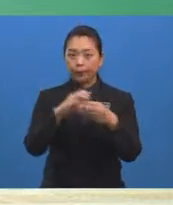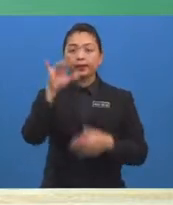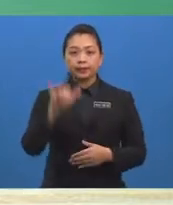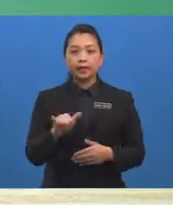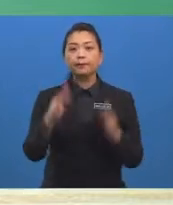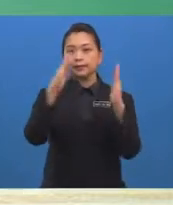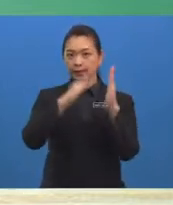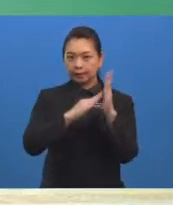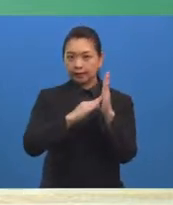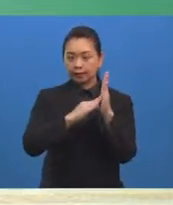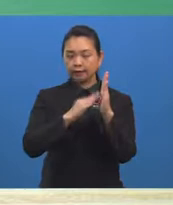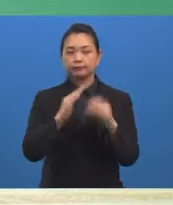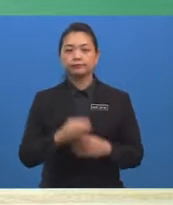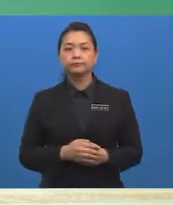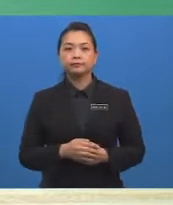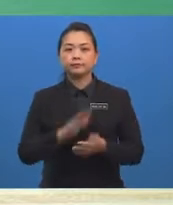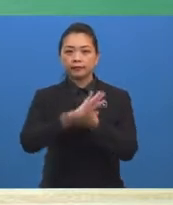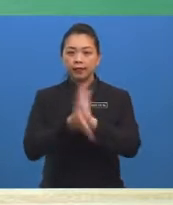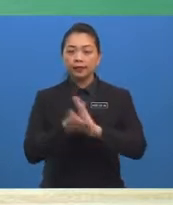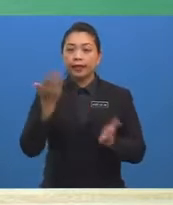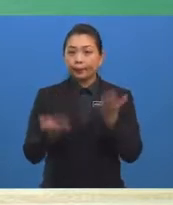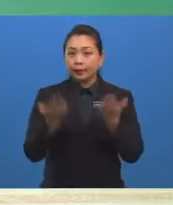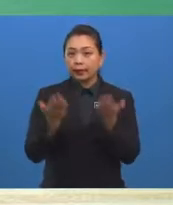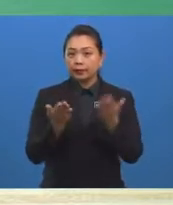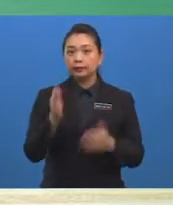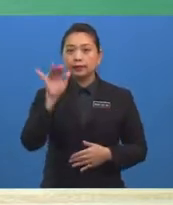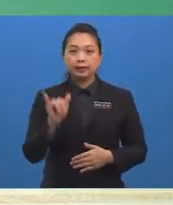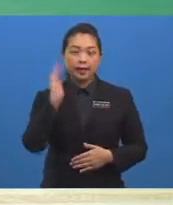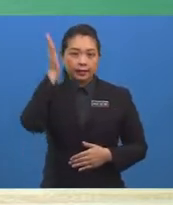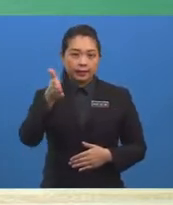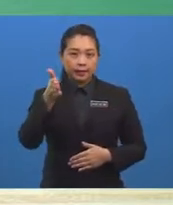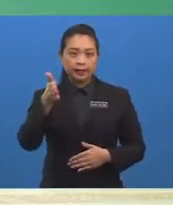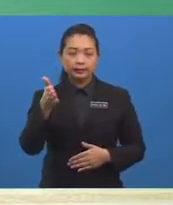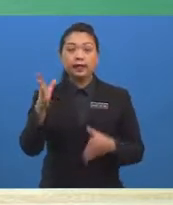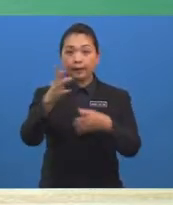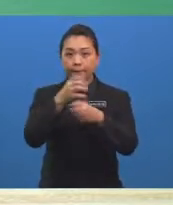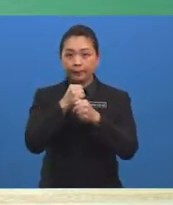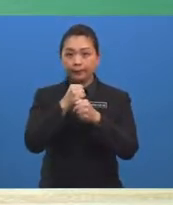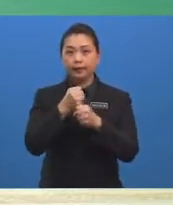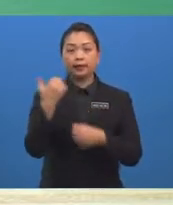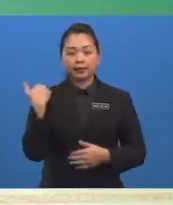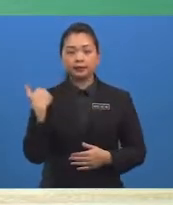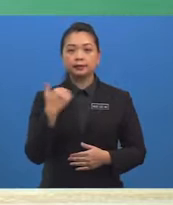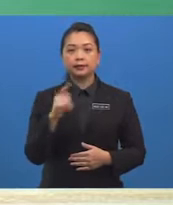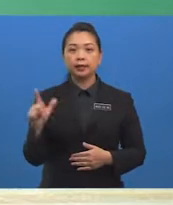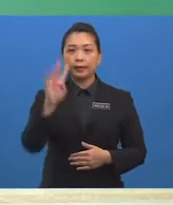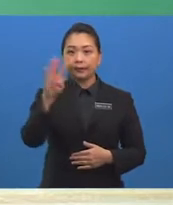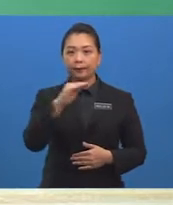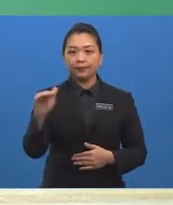Jadi, kebarangkalian yang akan diperolehi ialah 4 per 7